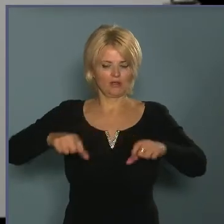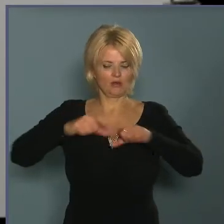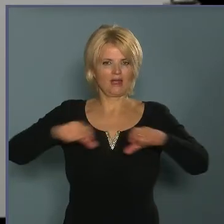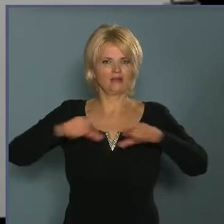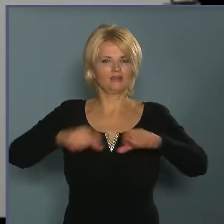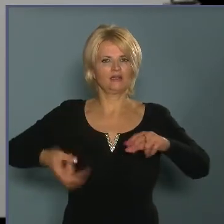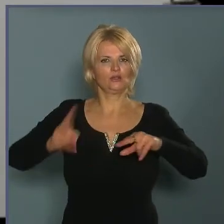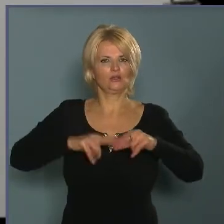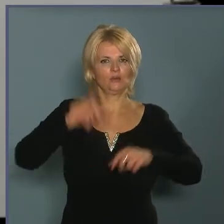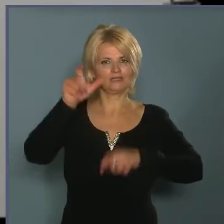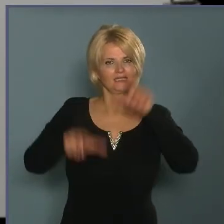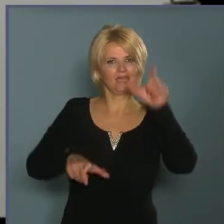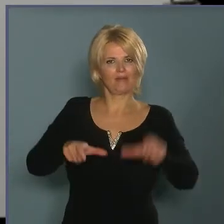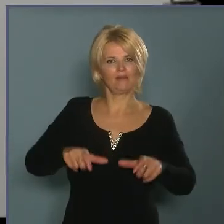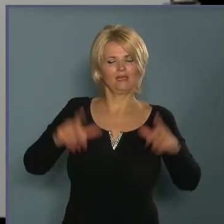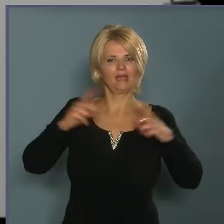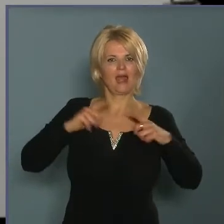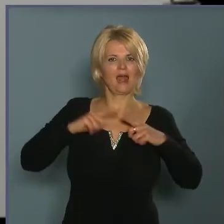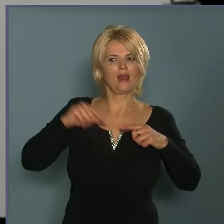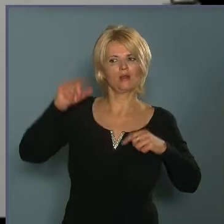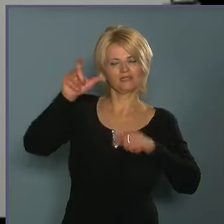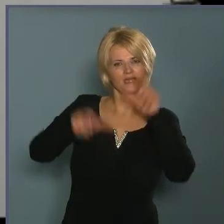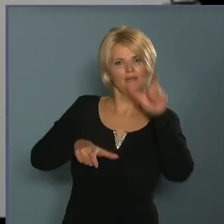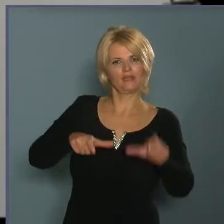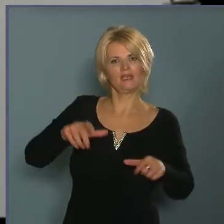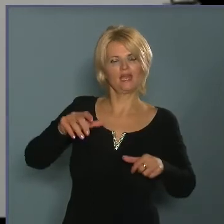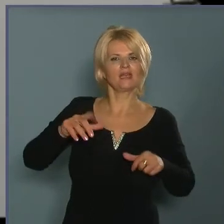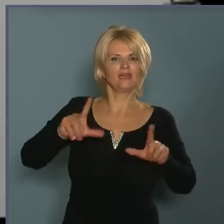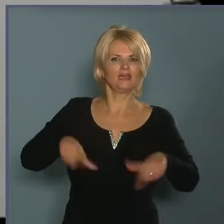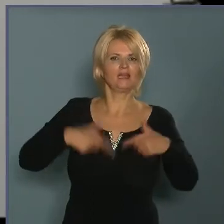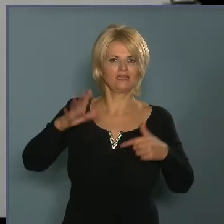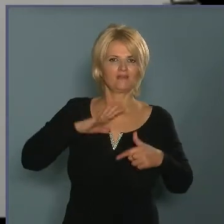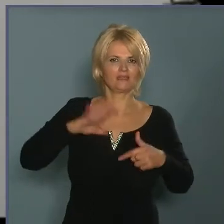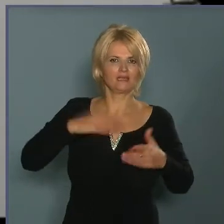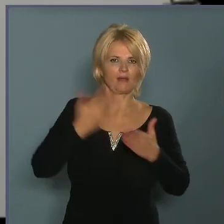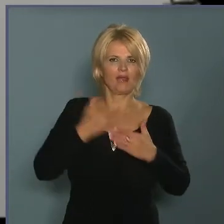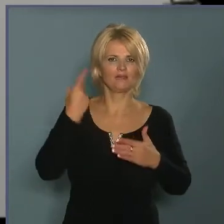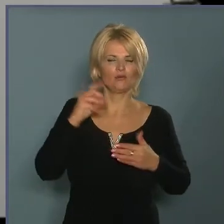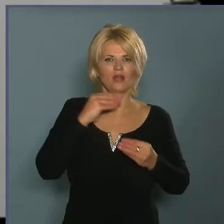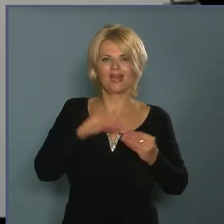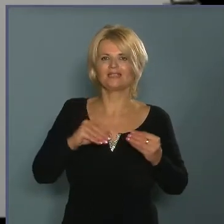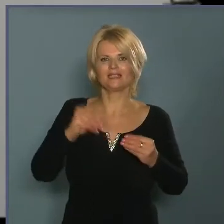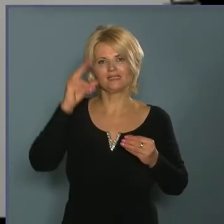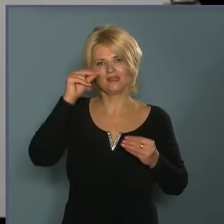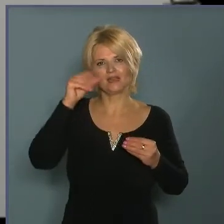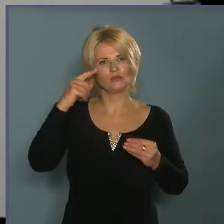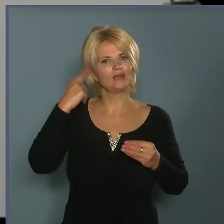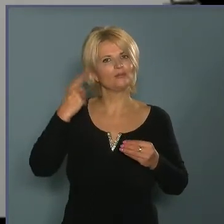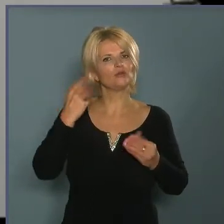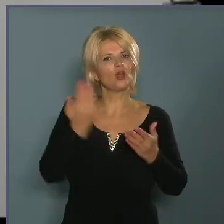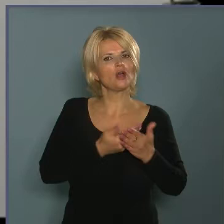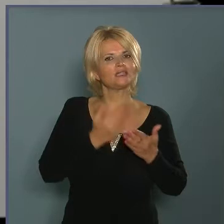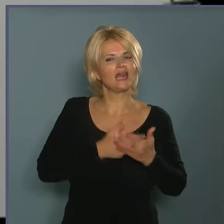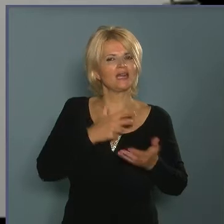további személyek, tehát az ő életük is veszélybe lett volna, ezért nem használták a fegyverüket. Tehát teljesen tiszta tudattal,